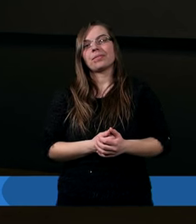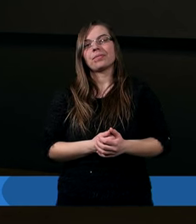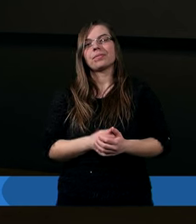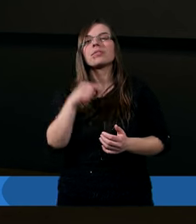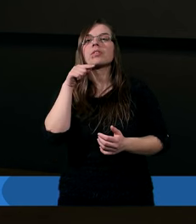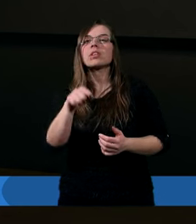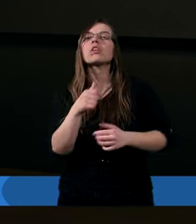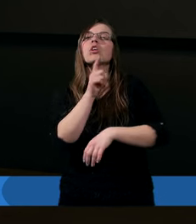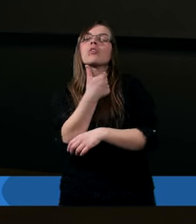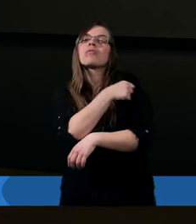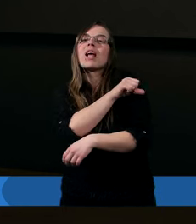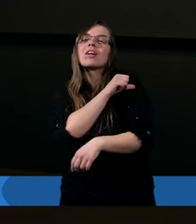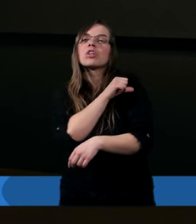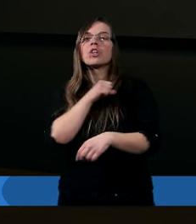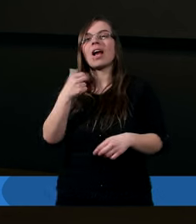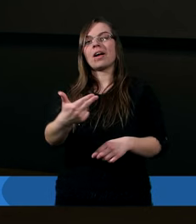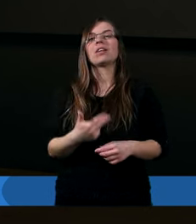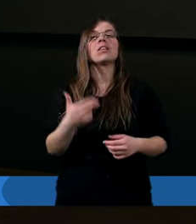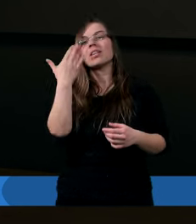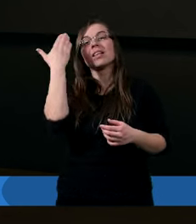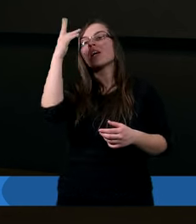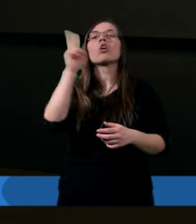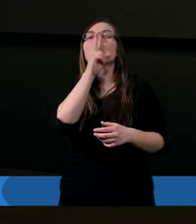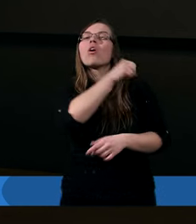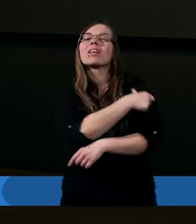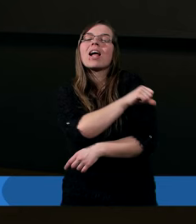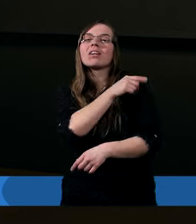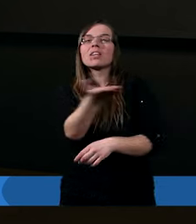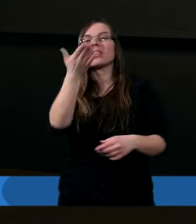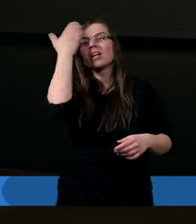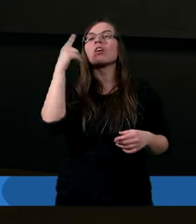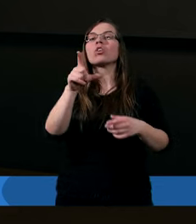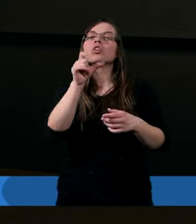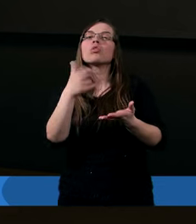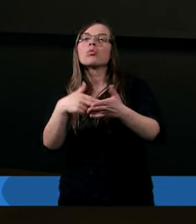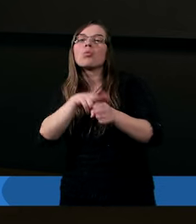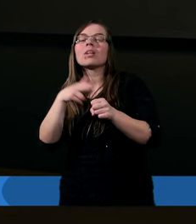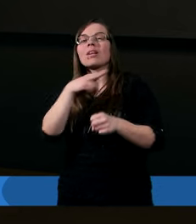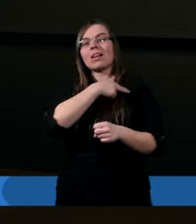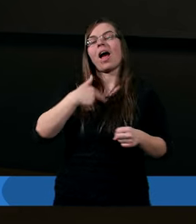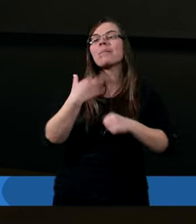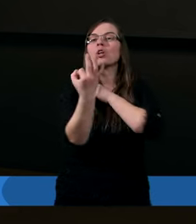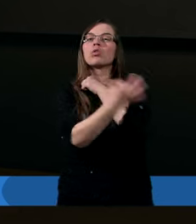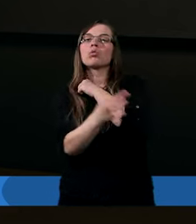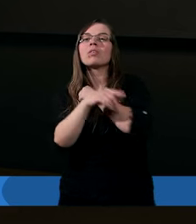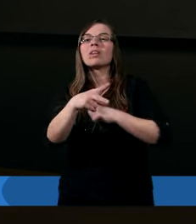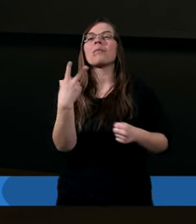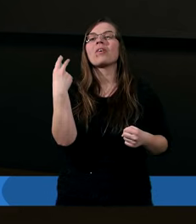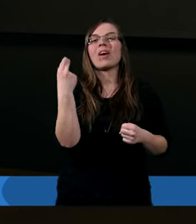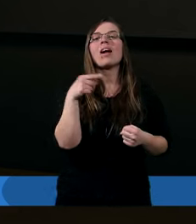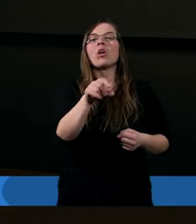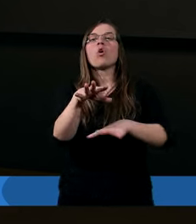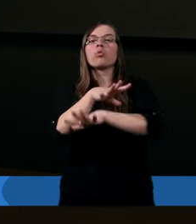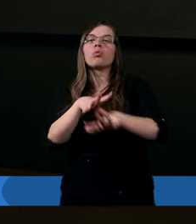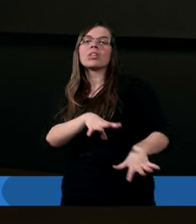Kto z chrześcijan nie zna tego tekstu, a szczególnie ci, którzy z nami studiowali w tym kwartale